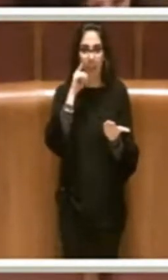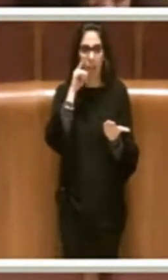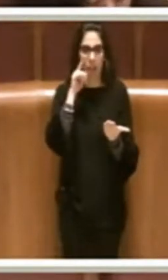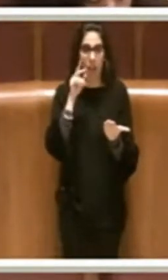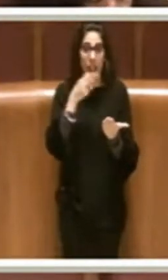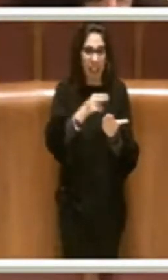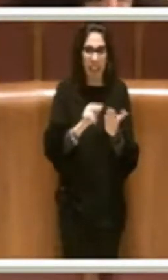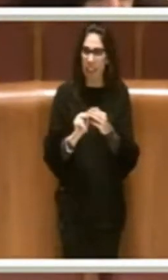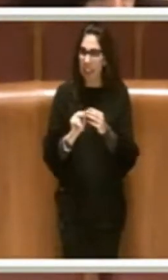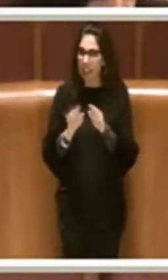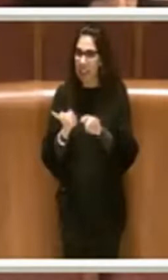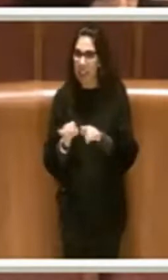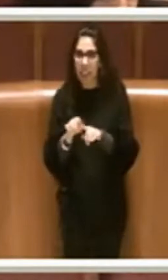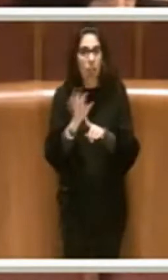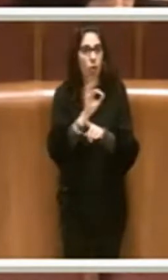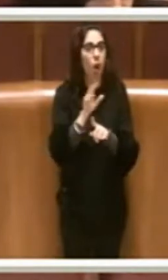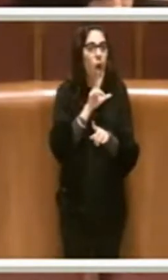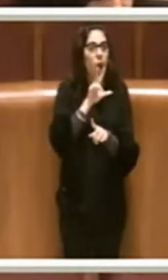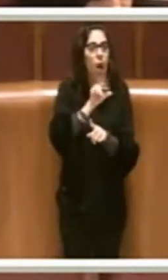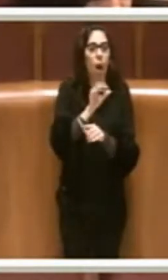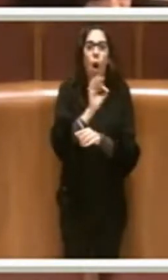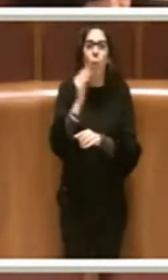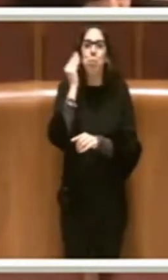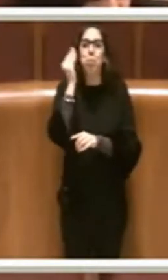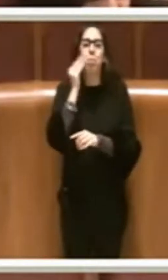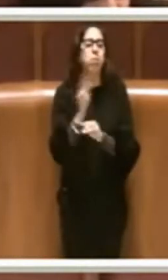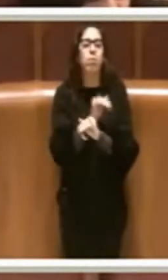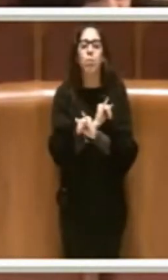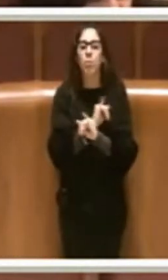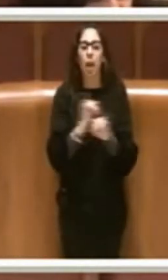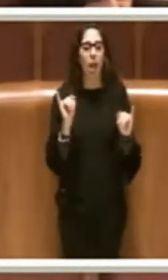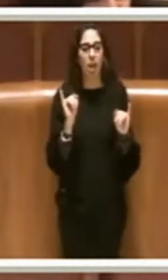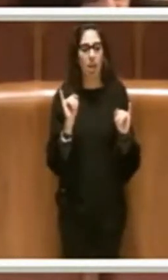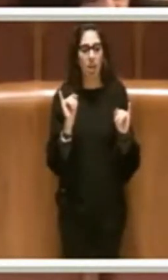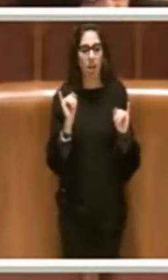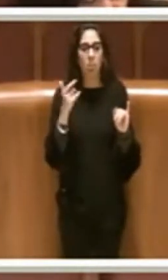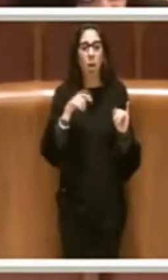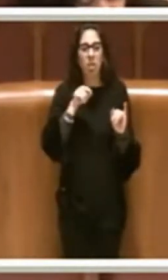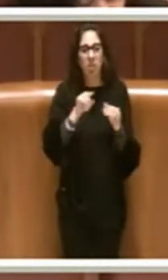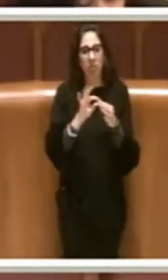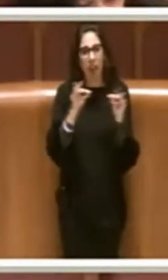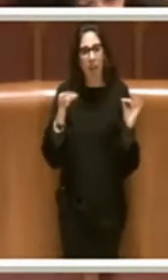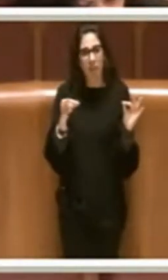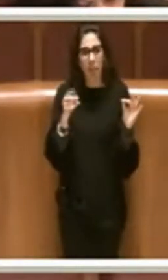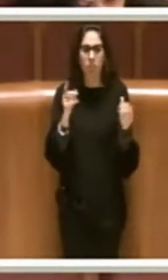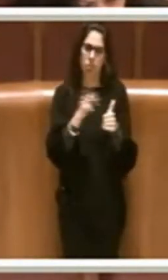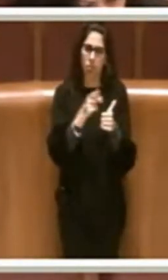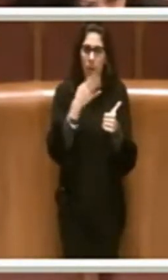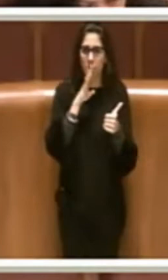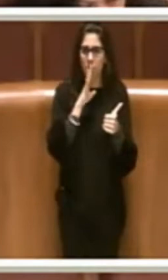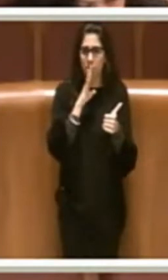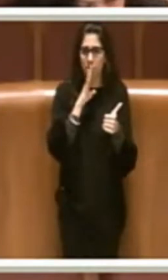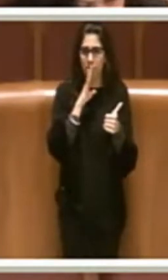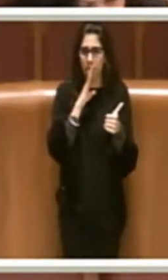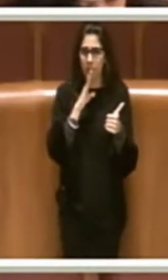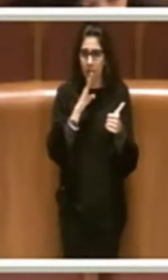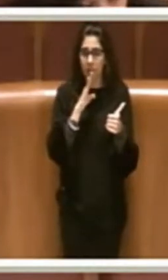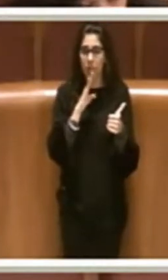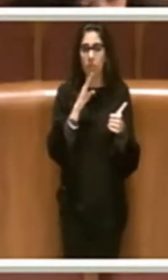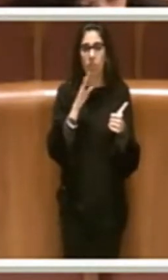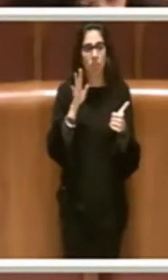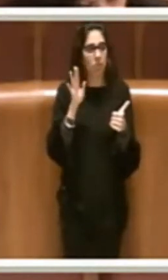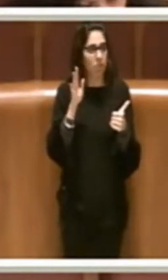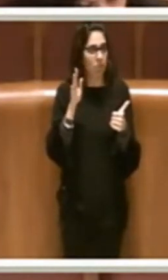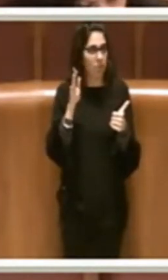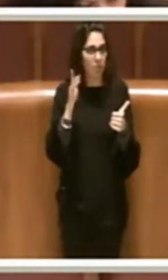scritto né inteso. Perché questa affermazione, oltre che essere una menzogna, tanto perché nessuno